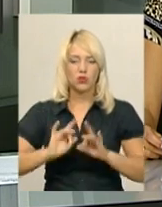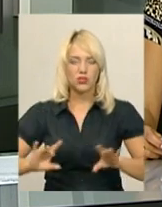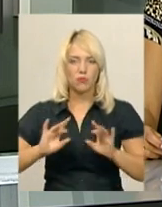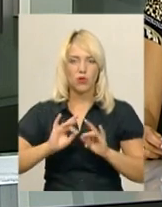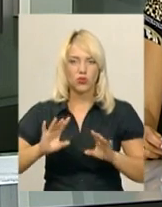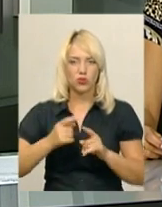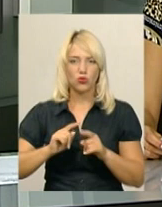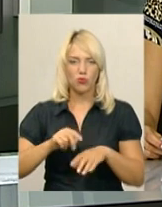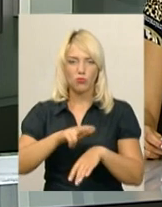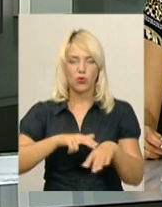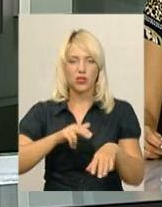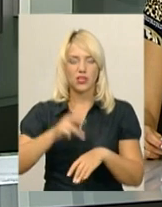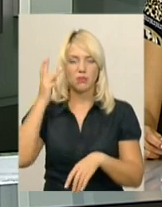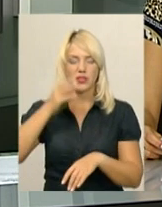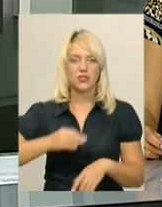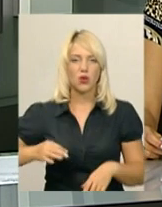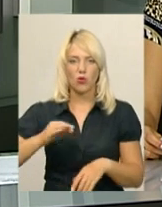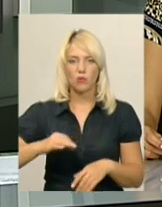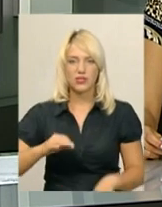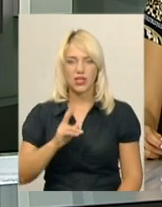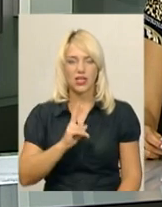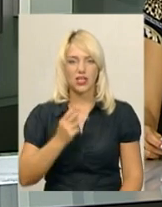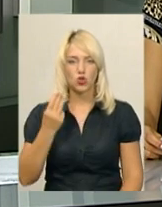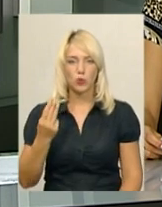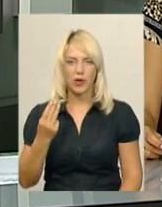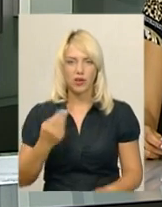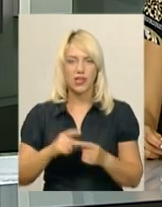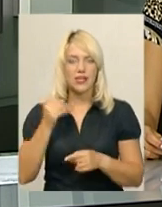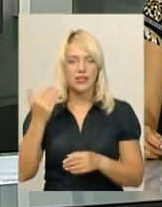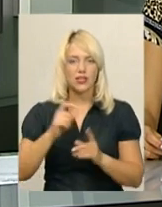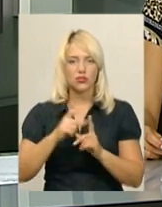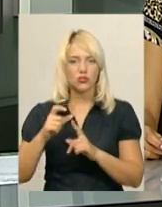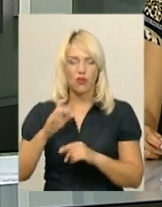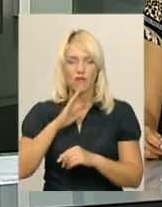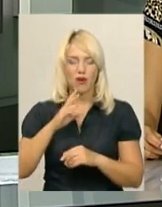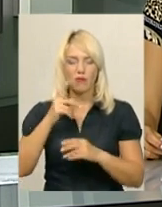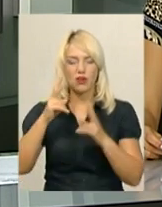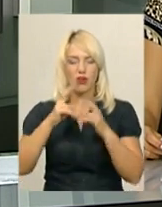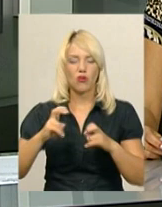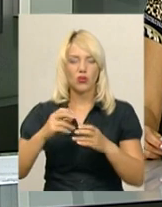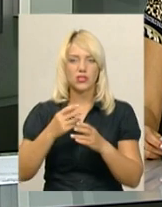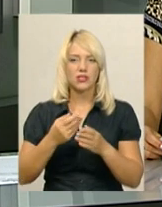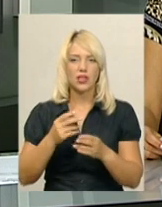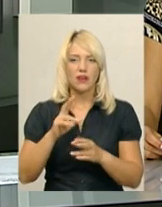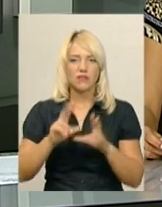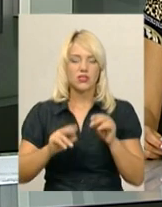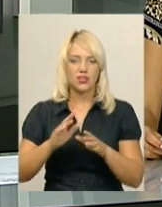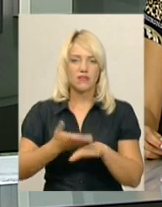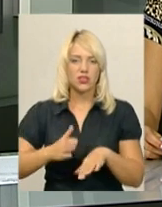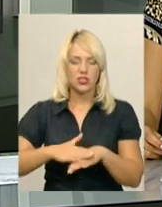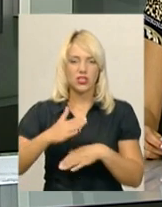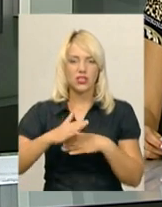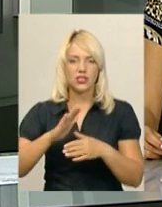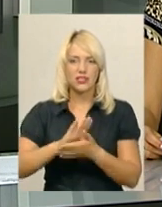комунікації Нацполіції в Хмельницькій області Катерина Шуприган. За її словами, медики розцінюють стан дитини як важкий. У